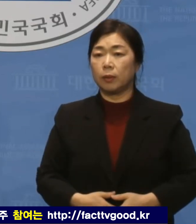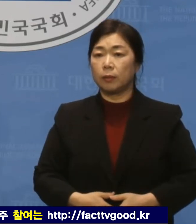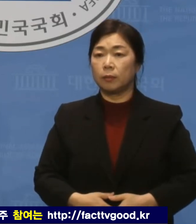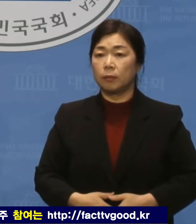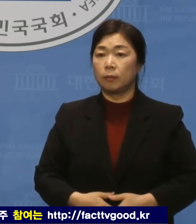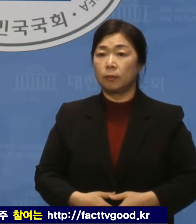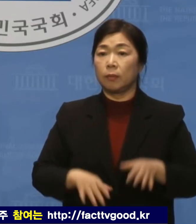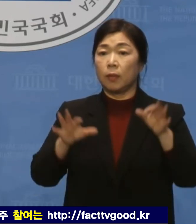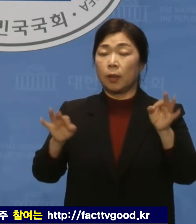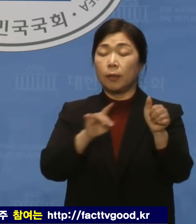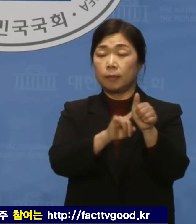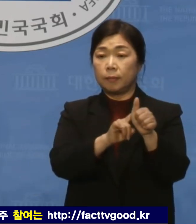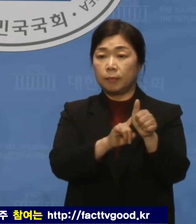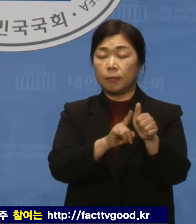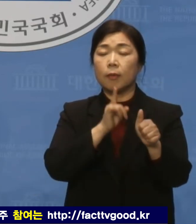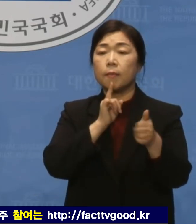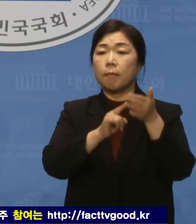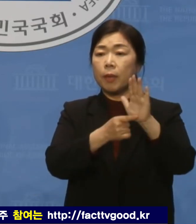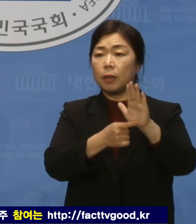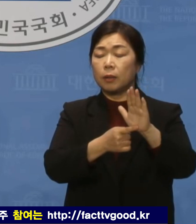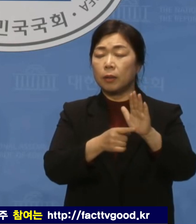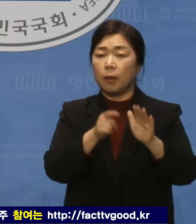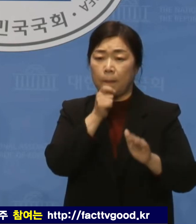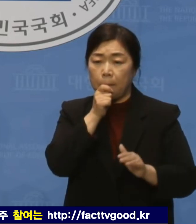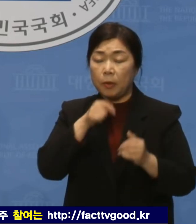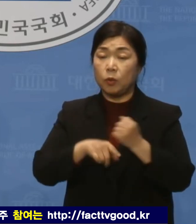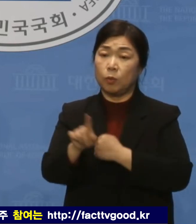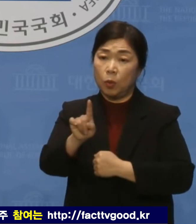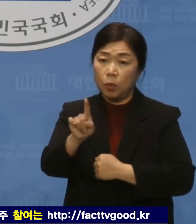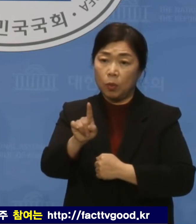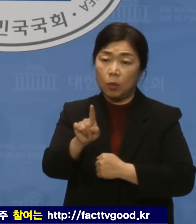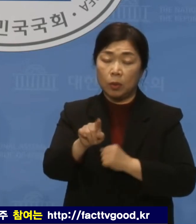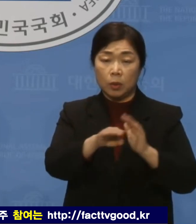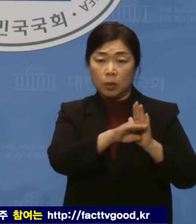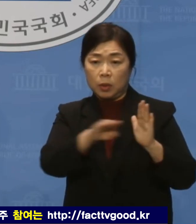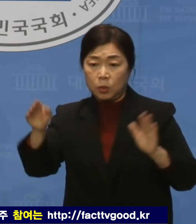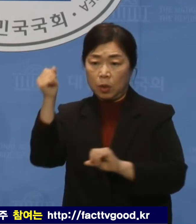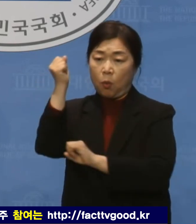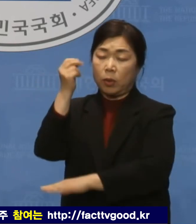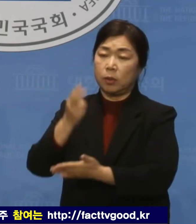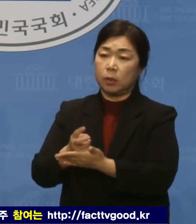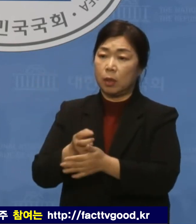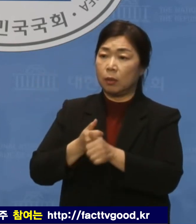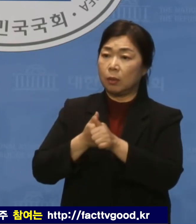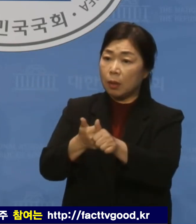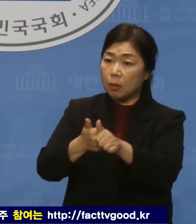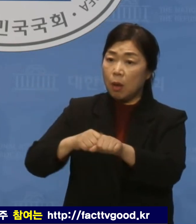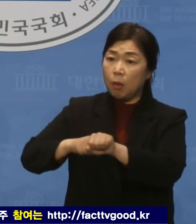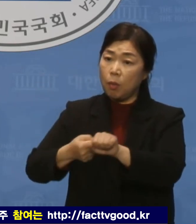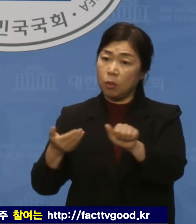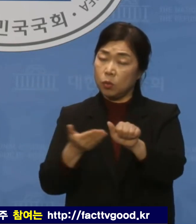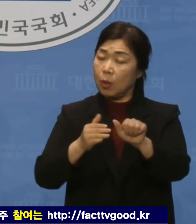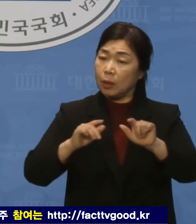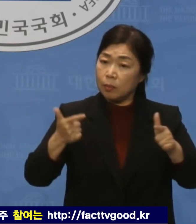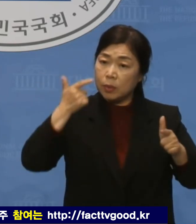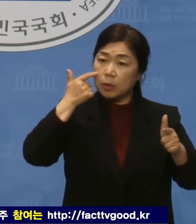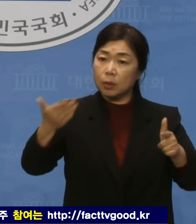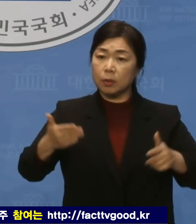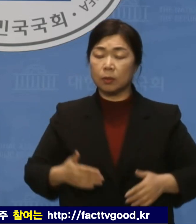실장은 왜 대답을 못합니까? 기준과 원칙에 따라 징계받지 않은 것은 아닙니까?